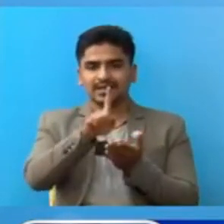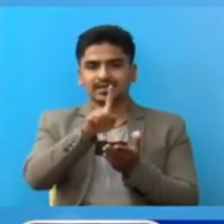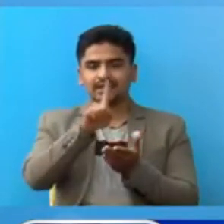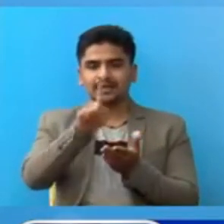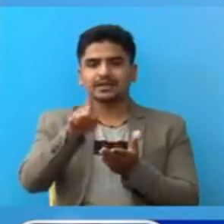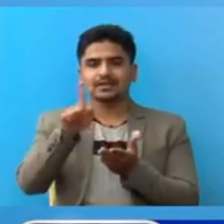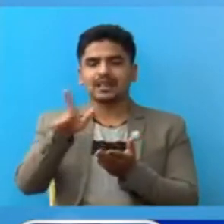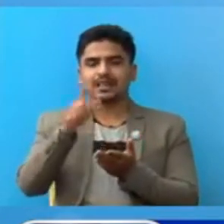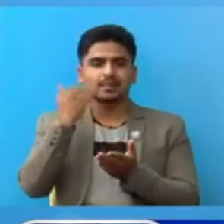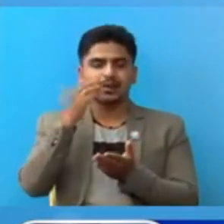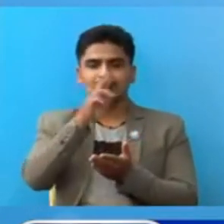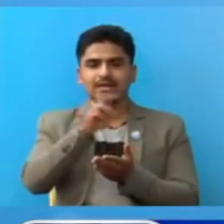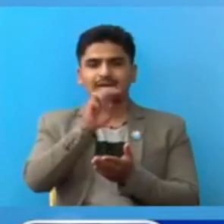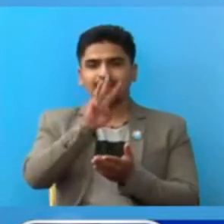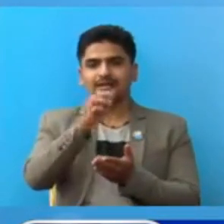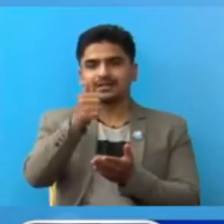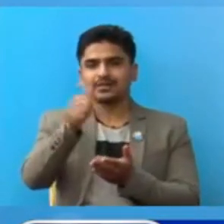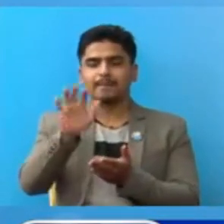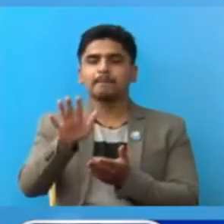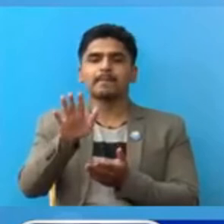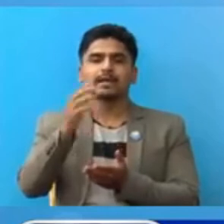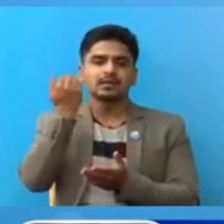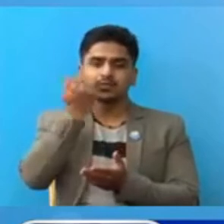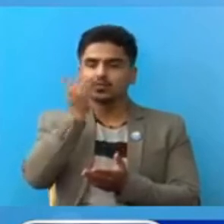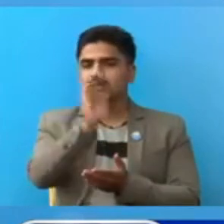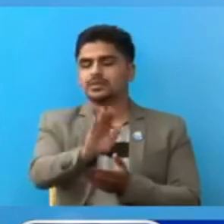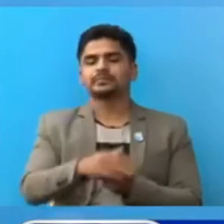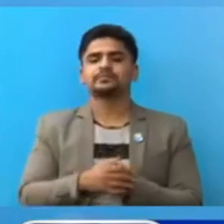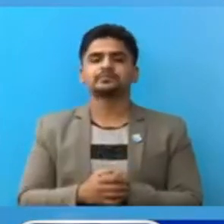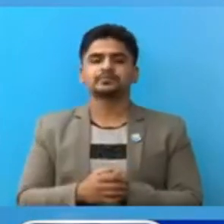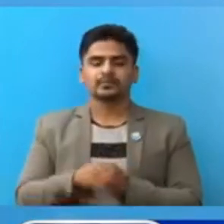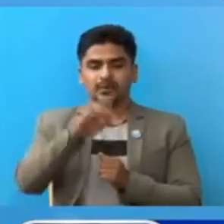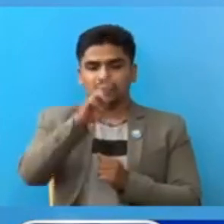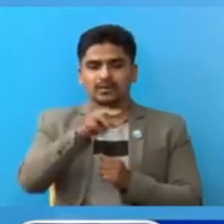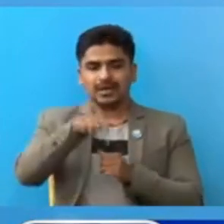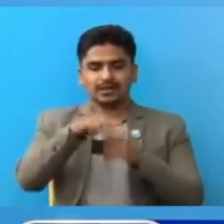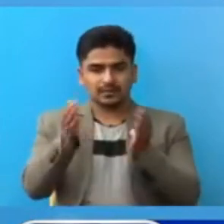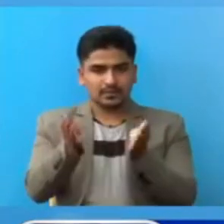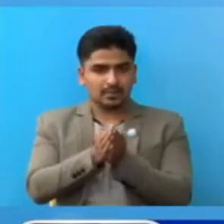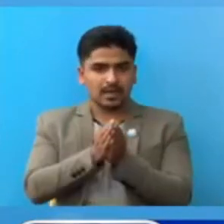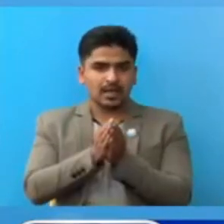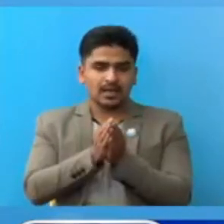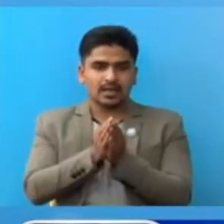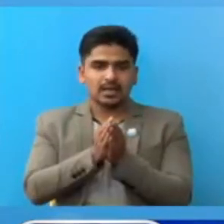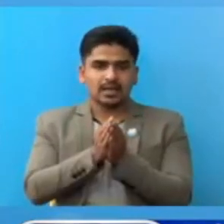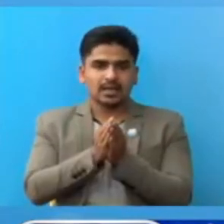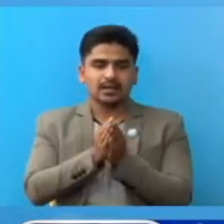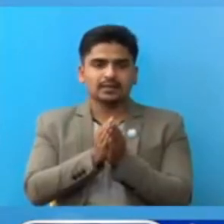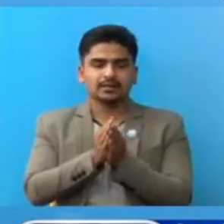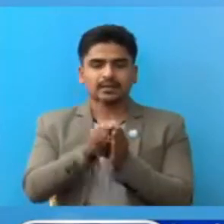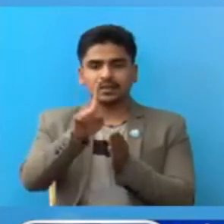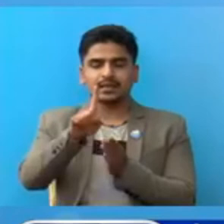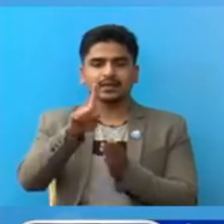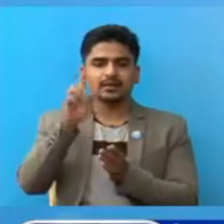जना महिला र 3-5 जना पुरू सुनून छा आजा सम्मको जम्मा 1